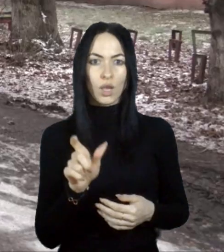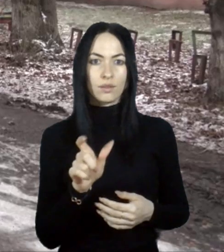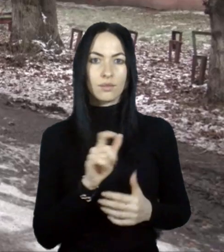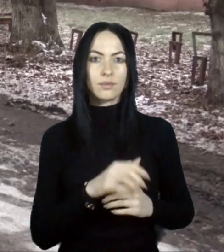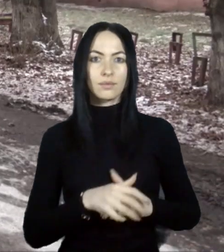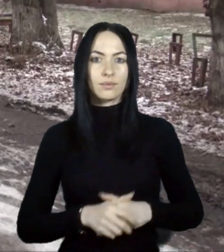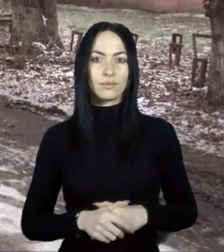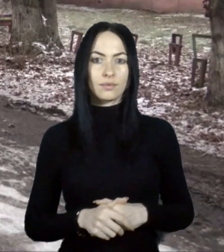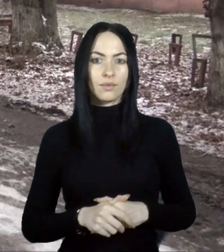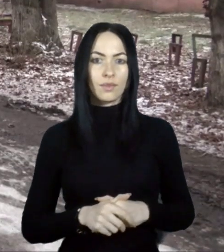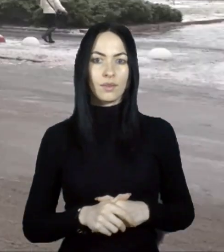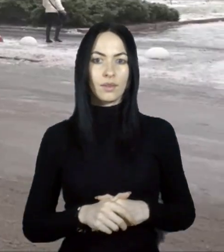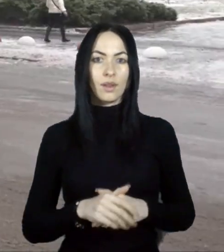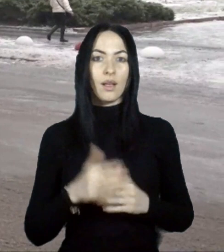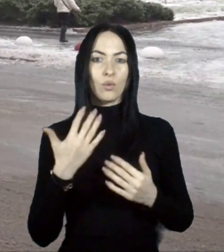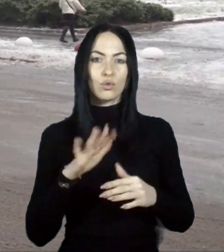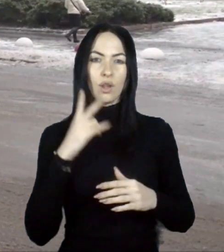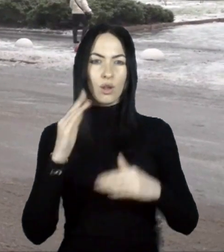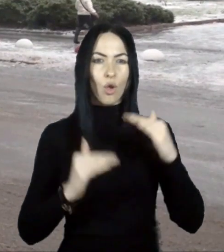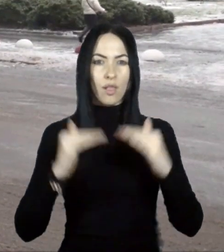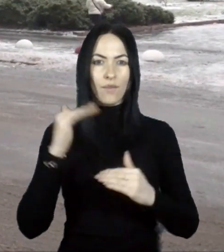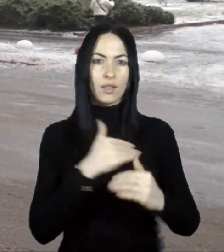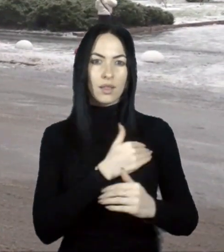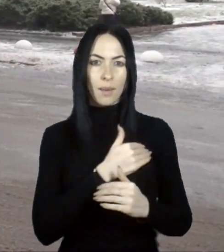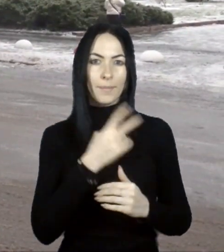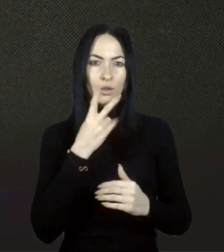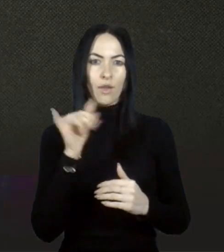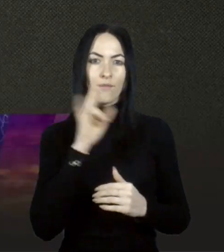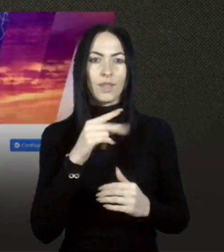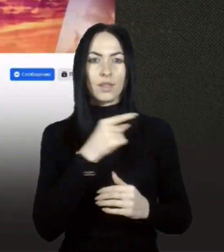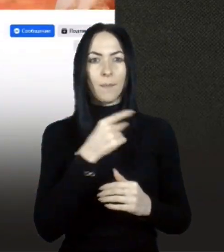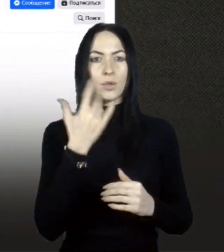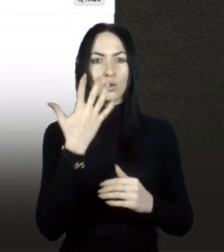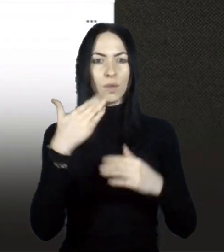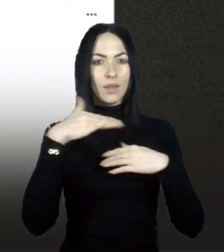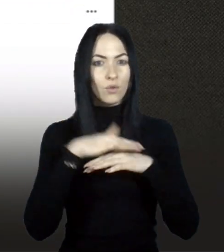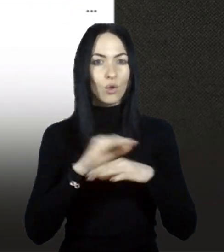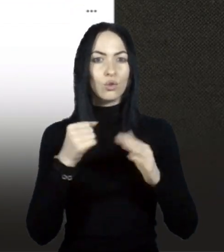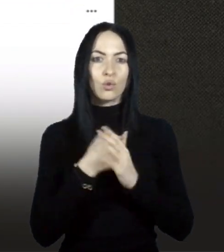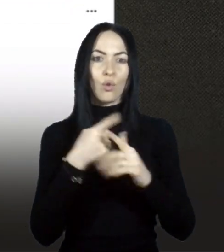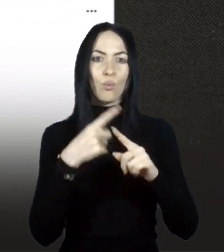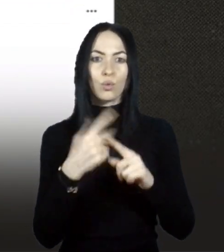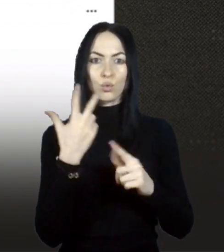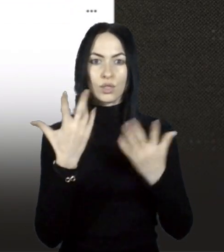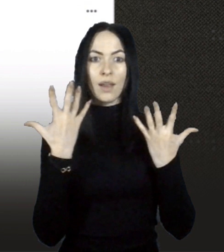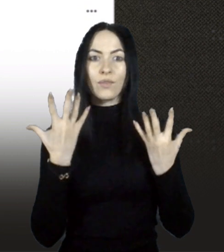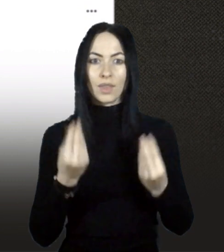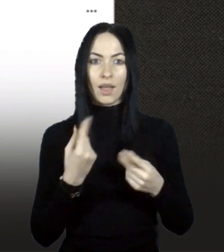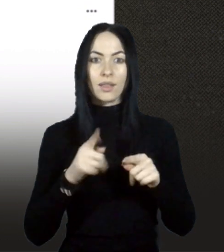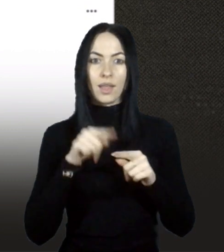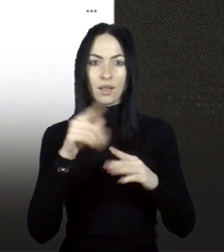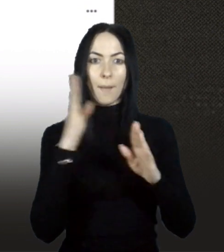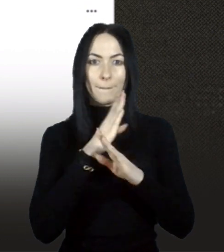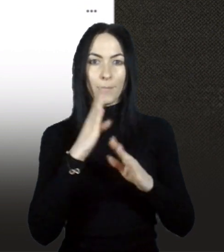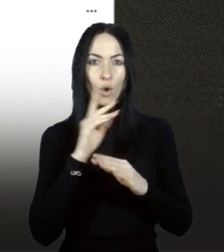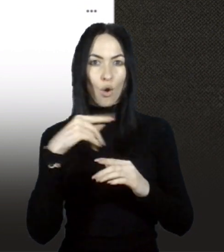Дощ та коливання температури повітря від 5 градусів морозу вночі і до 3 градусів тепла в день. Такий прогноз погоди